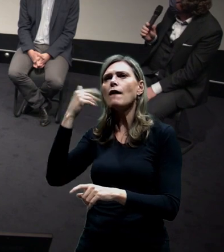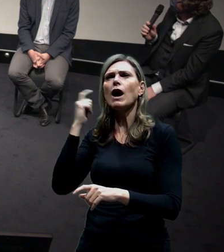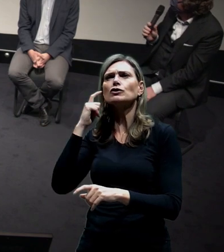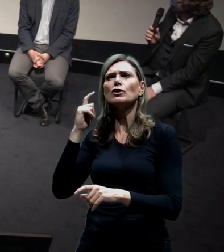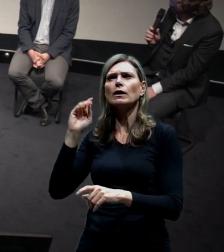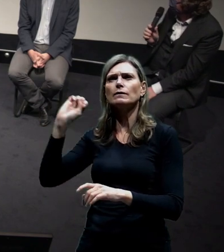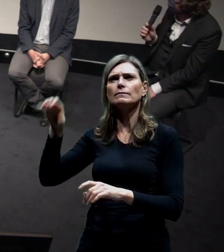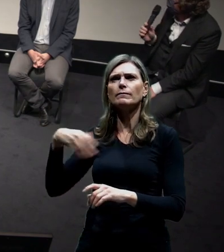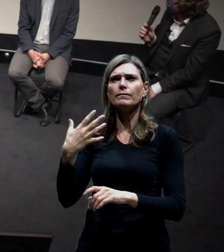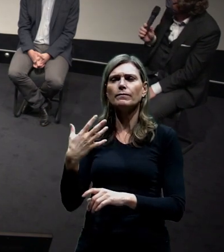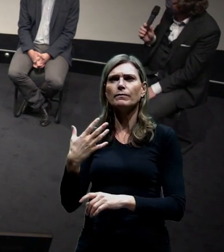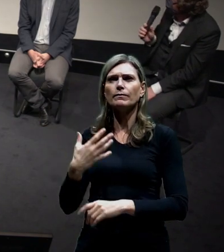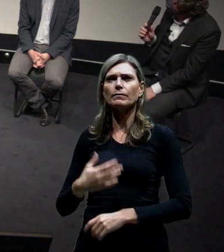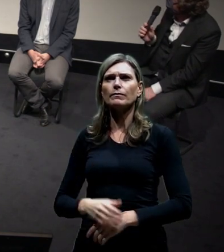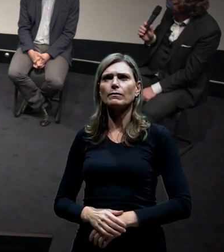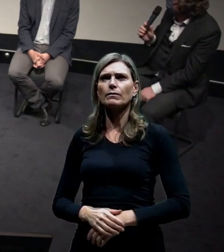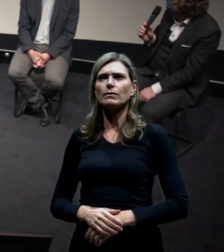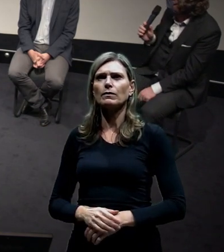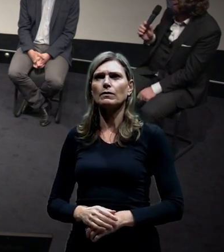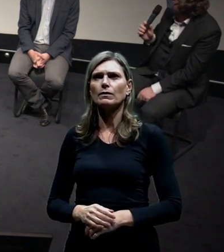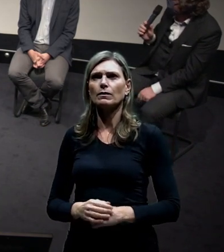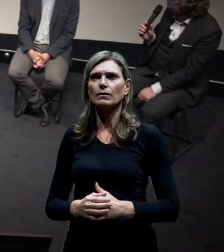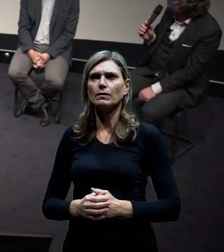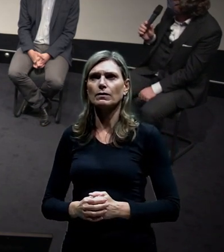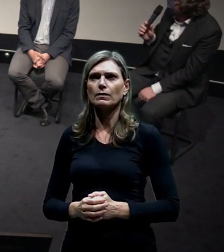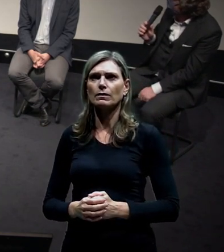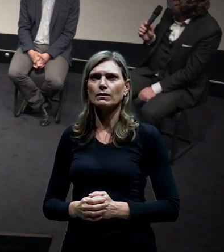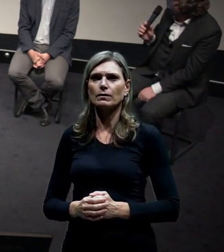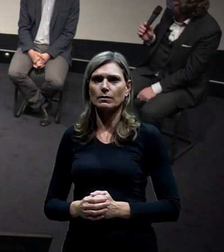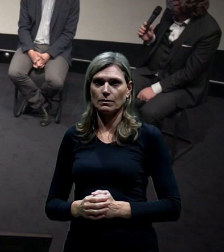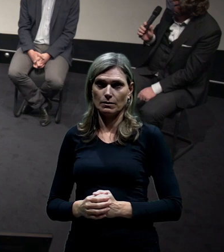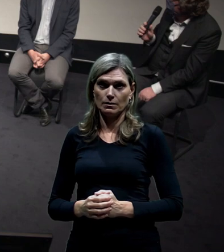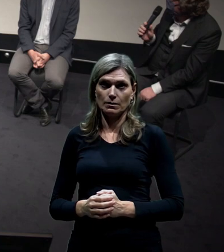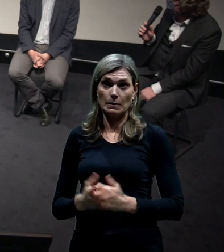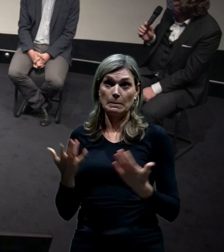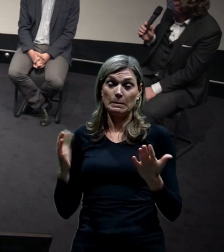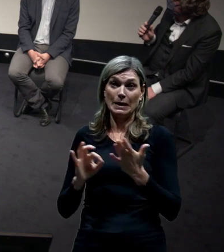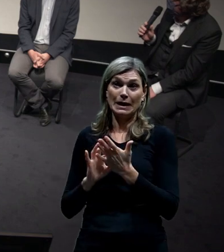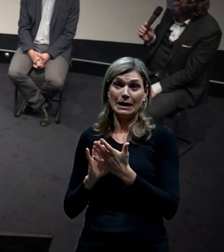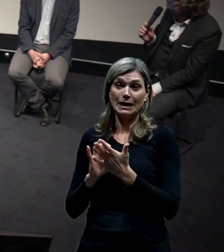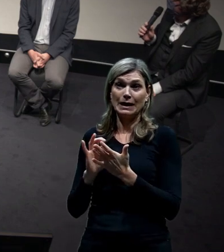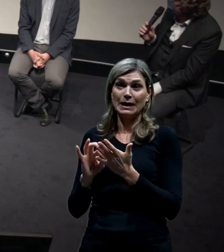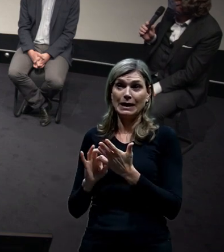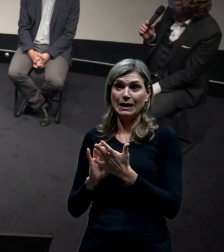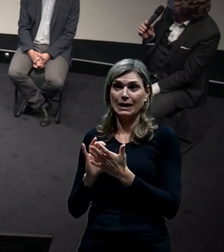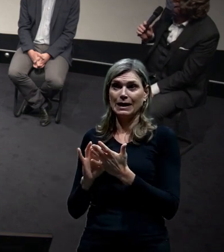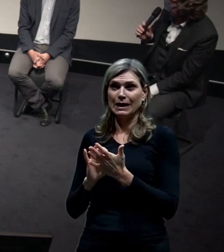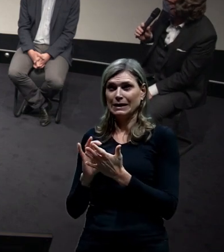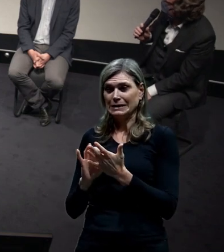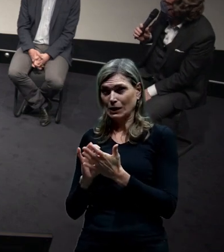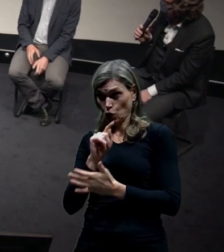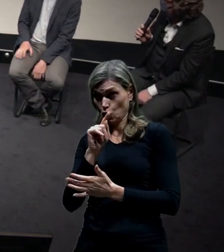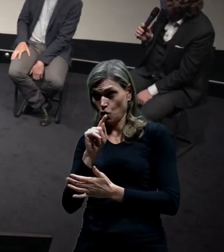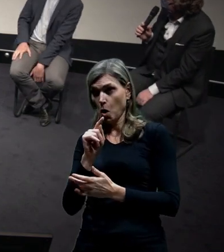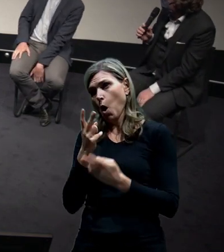Ono, ta situace je vlastně trošku složitější. Asi můžeme